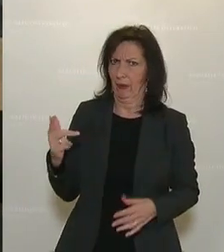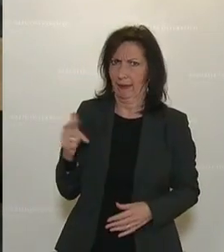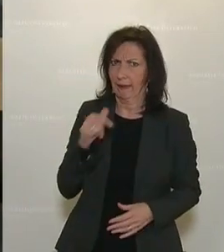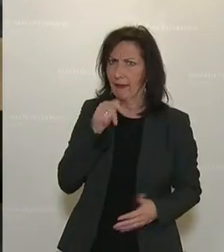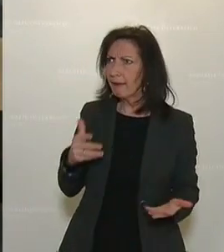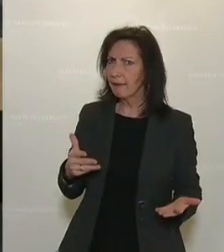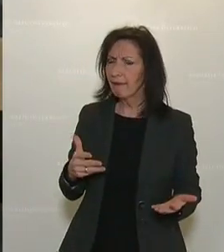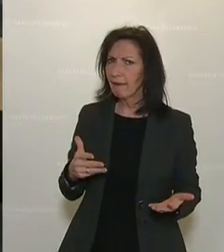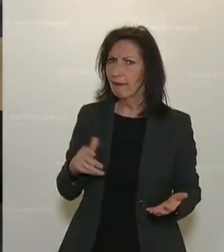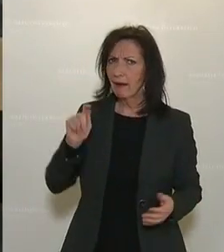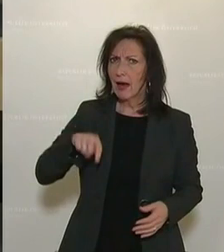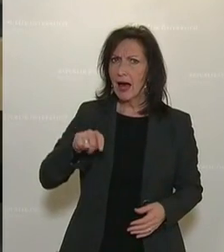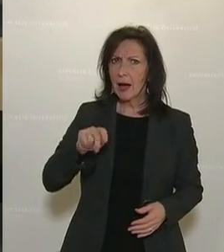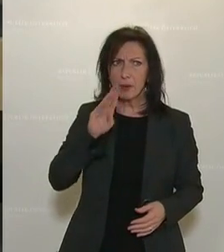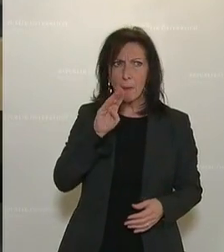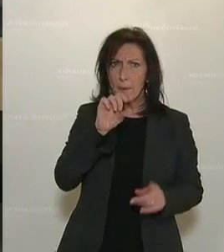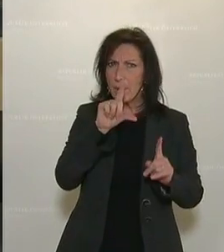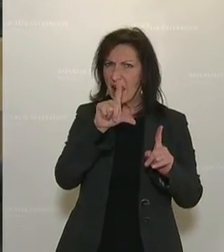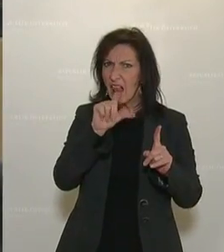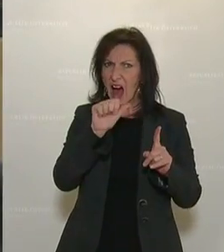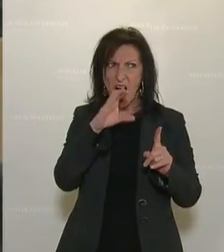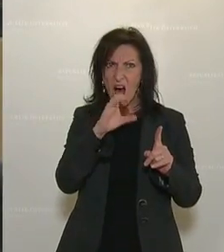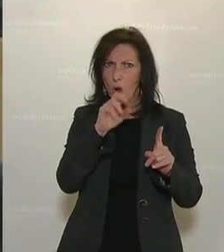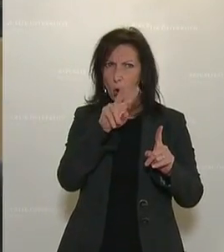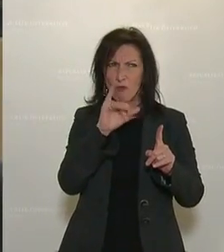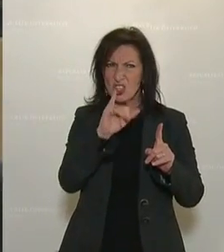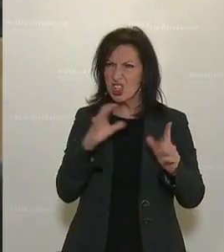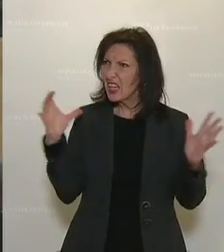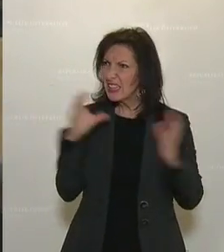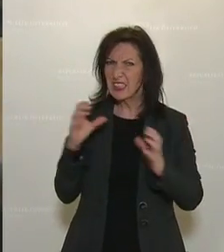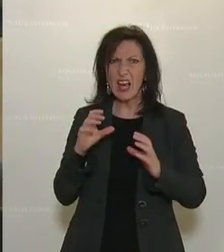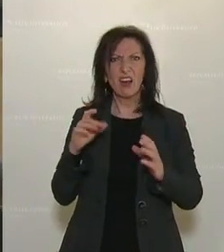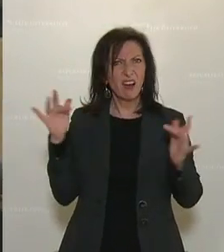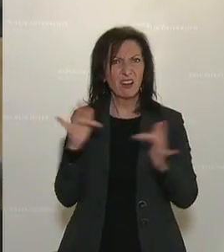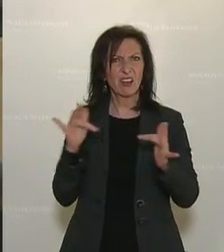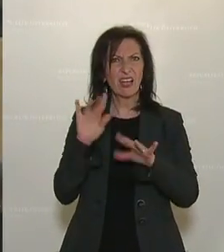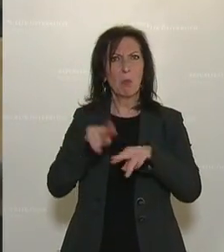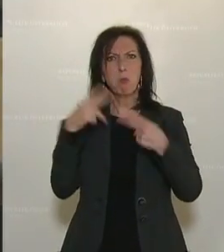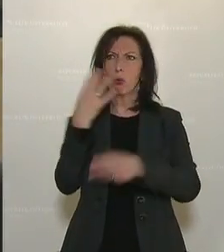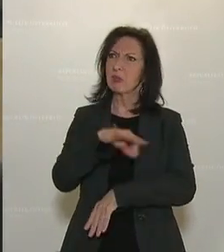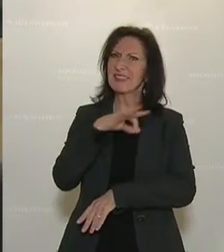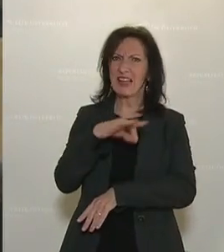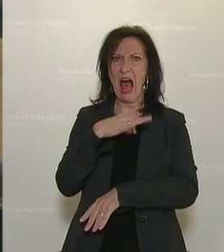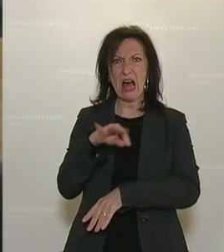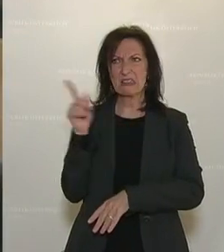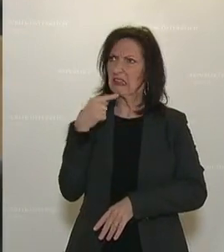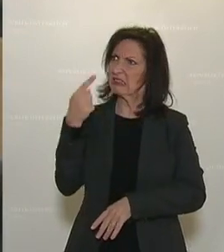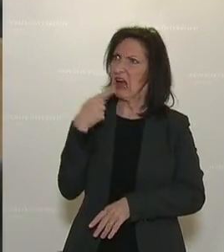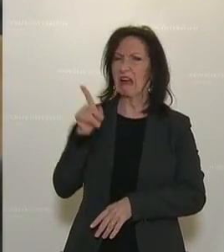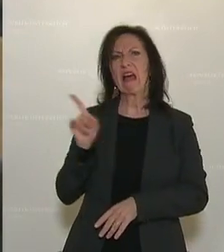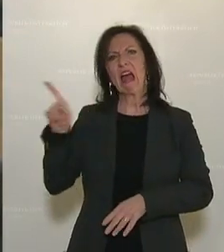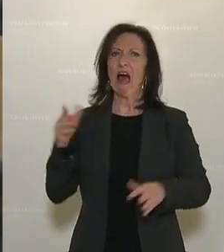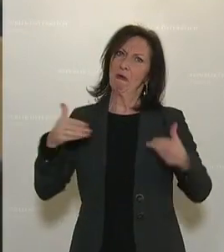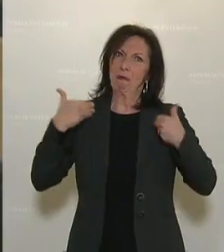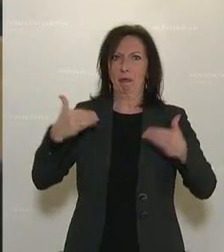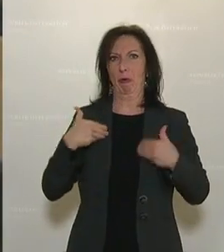Was da die Abgeordnete Belakowitsch jetzt von sich gegeben hat gegen den Bundeskanzler, dass er eine Freude hat, wenn er Kinder wegsperrt und dass